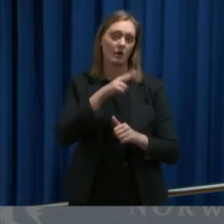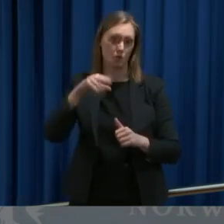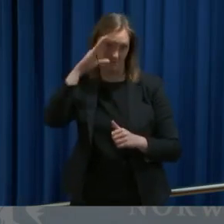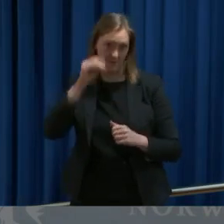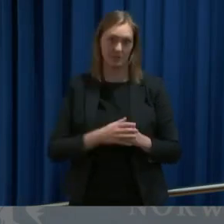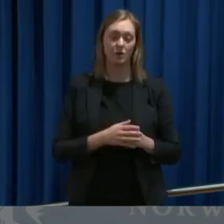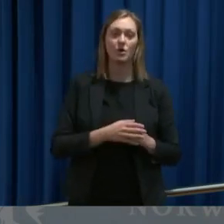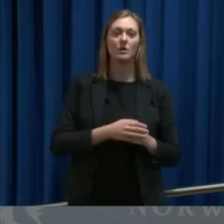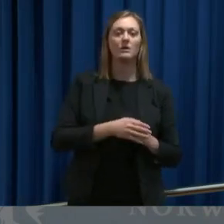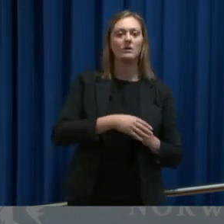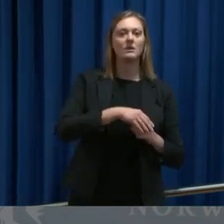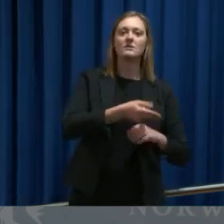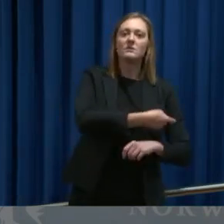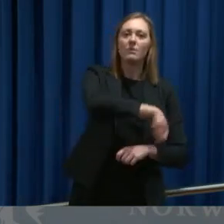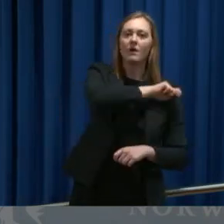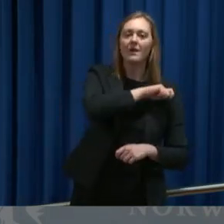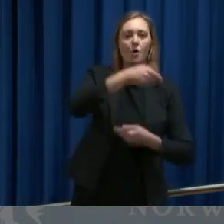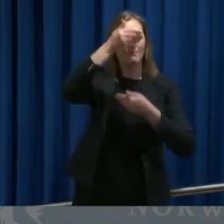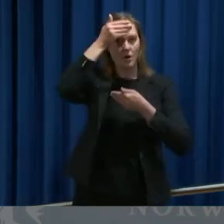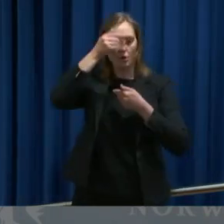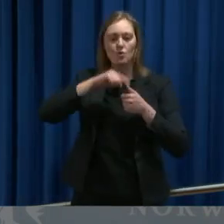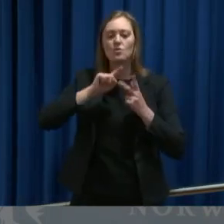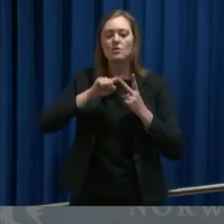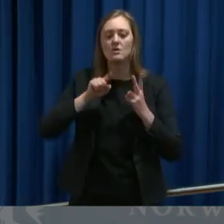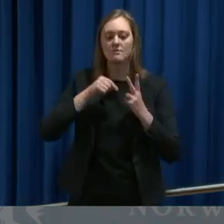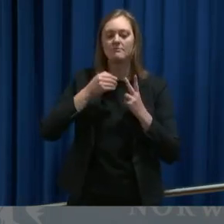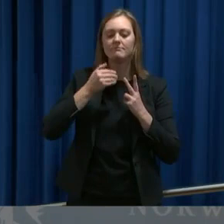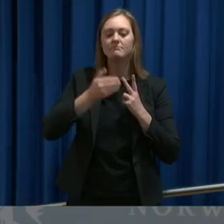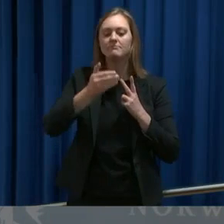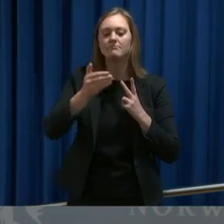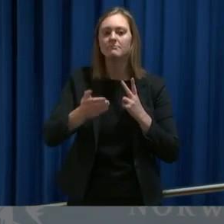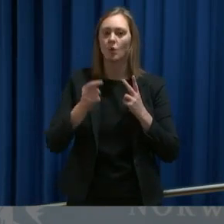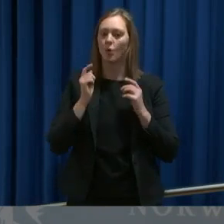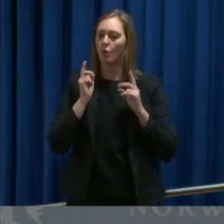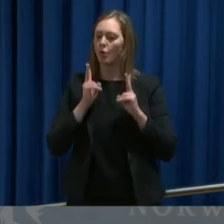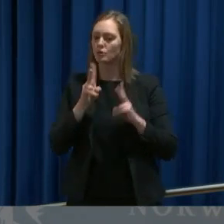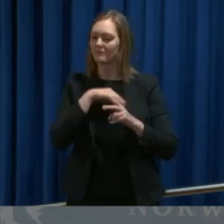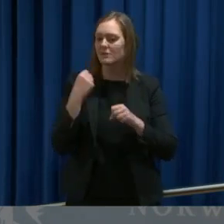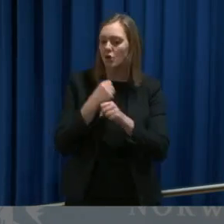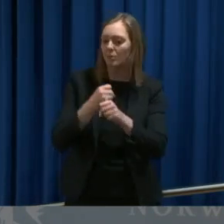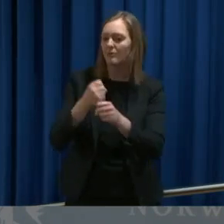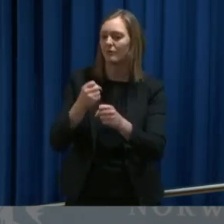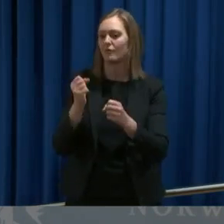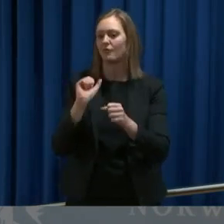og Marokko og det jobbes også med å få på plass fly fra andre destinasjoner.